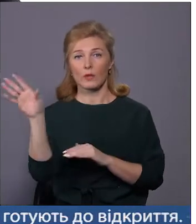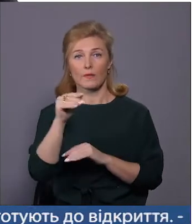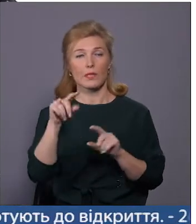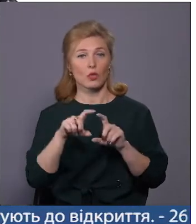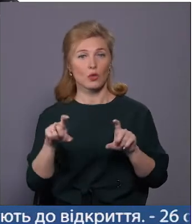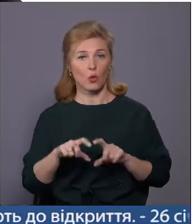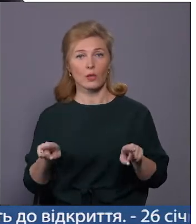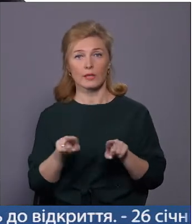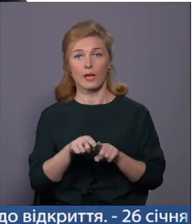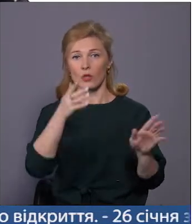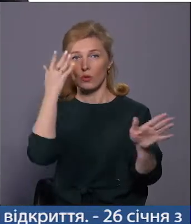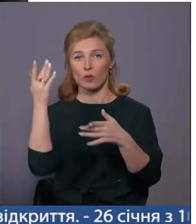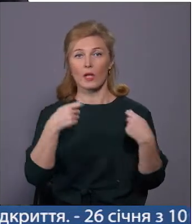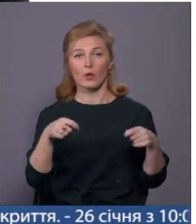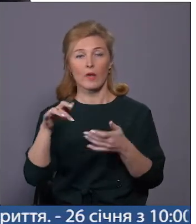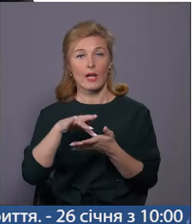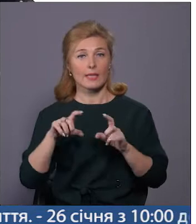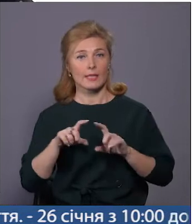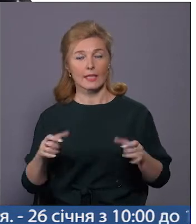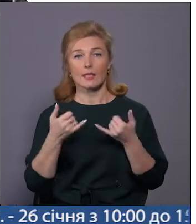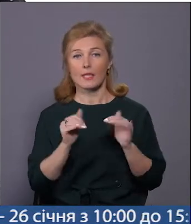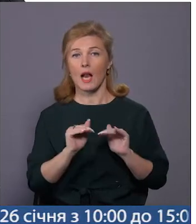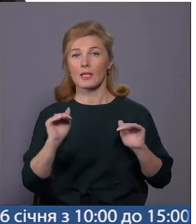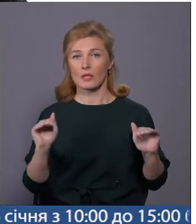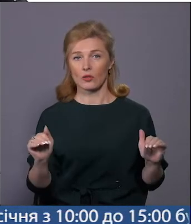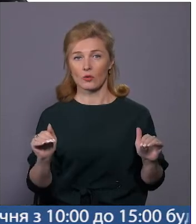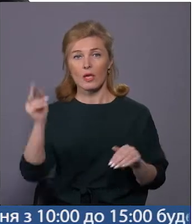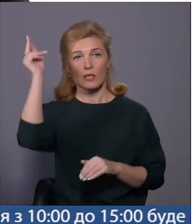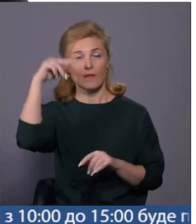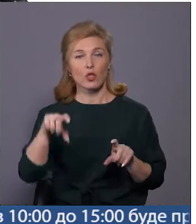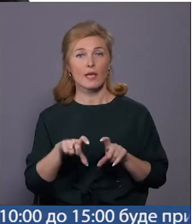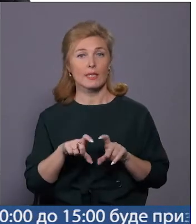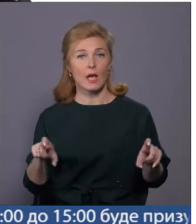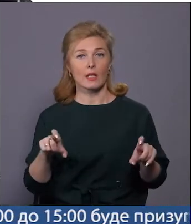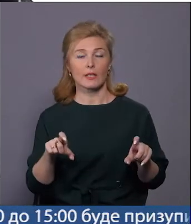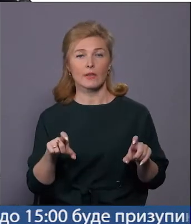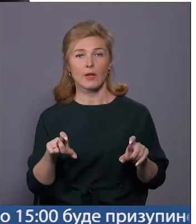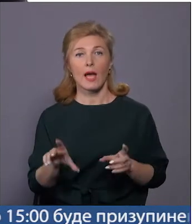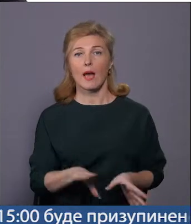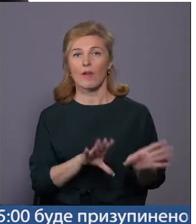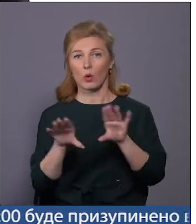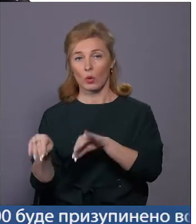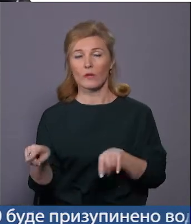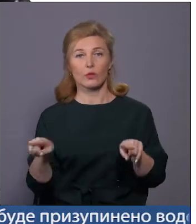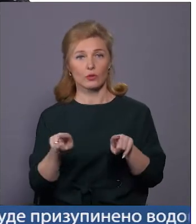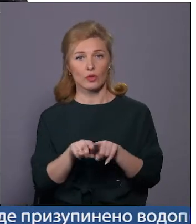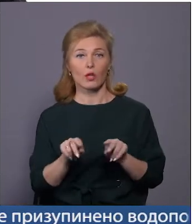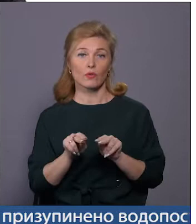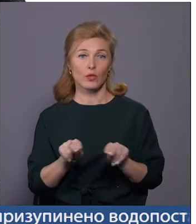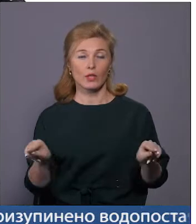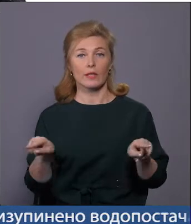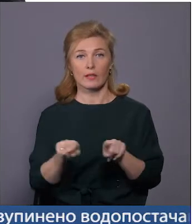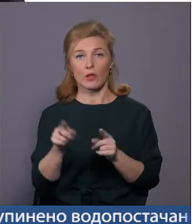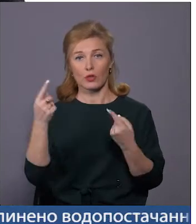розважально-торгівальні центри. Наразі діток з навчальних закладів шкіл евакуйовано, також виведено вчителів та